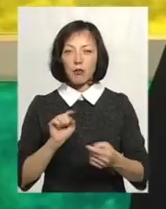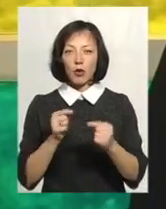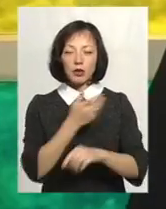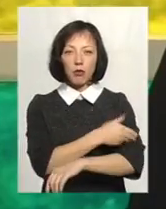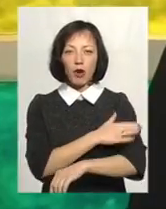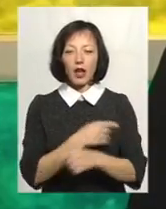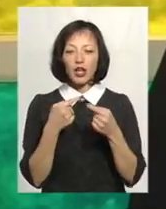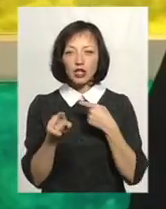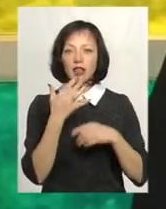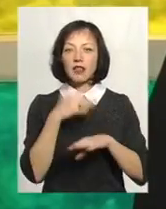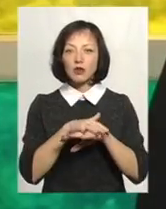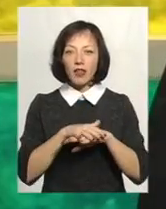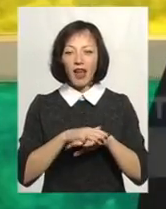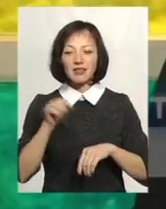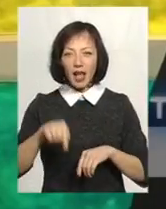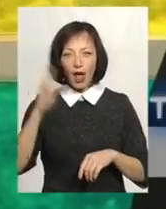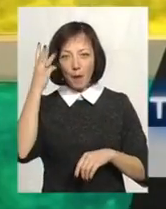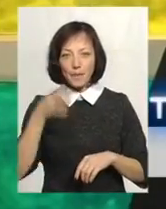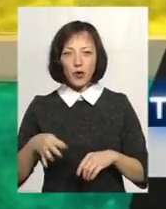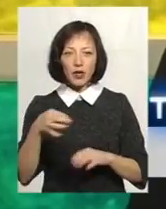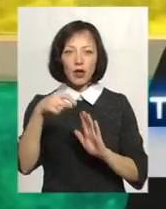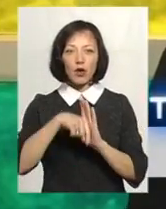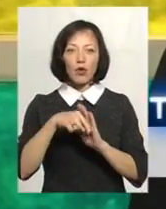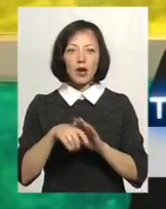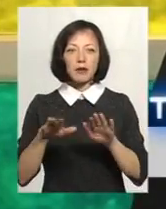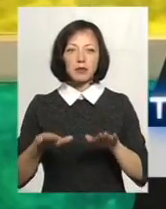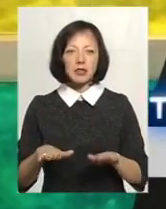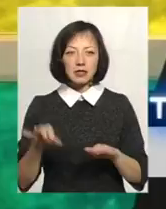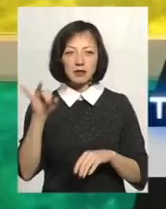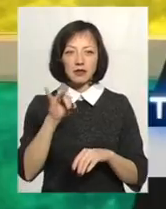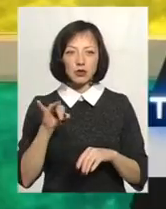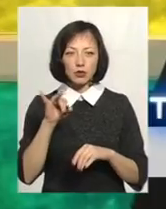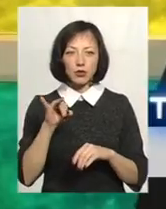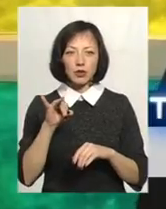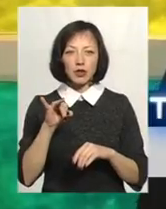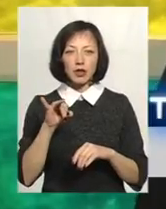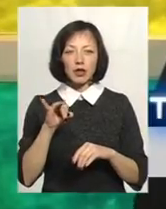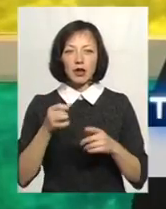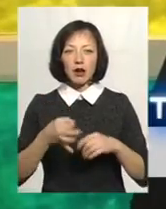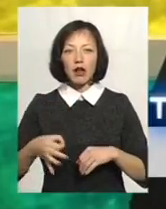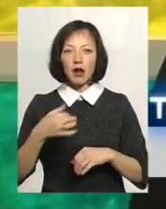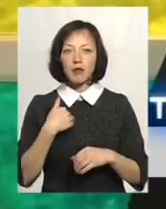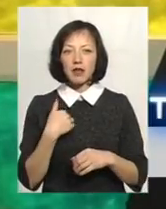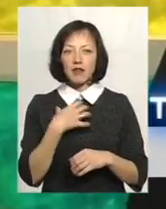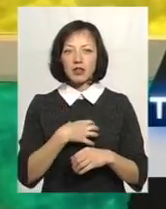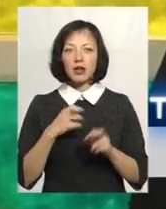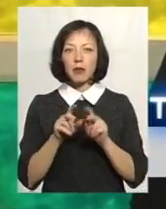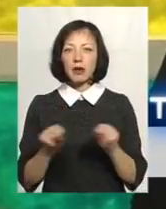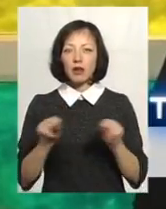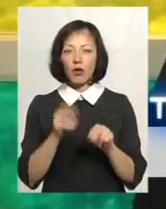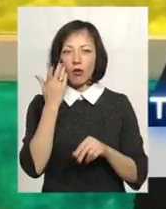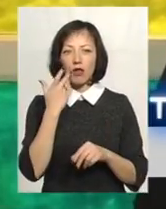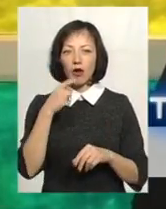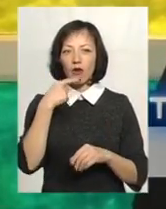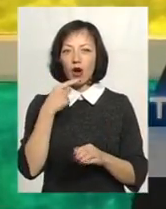та інших національностей на Поділлі. Роль і місце в історії краю». Мені надзвичайно важливо, як педагогу, коли говорять